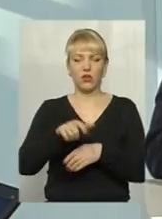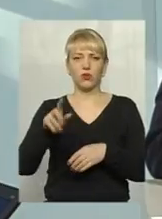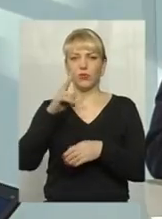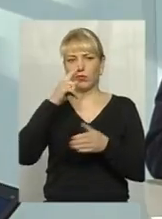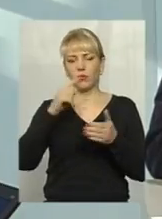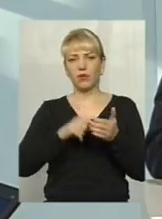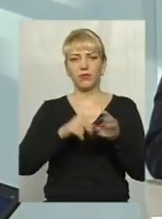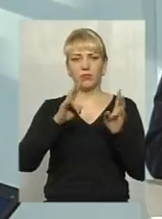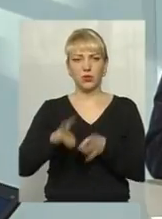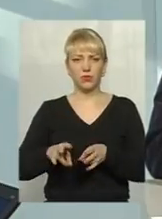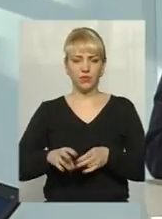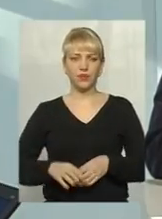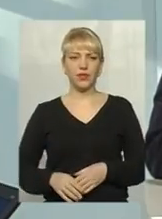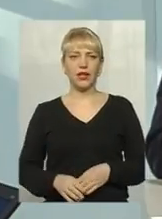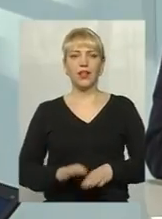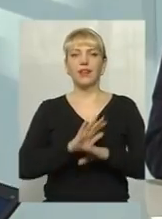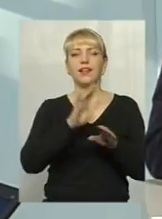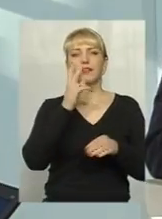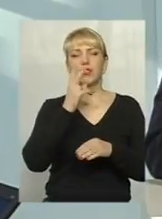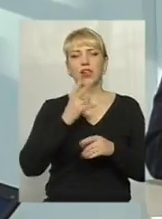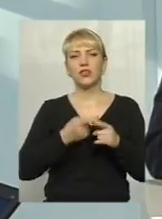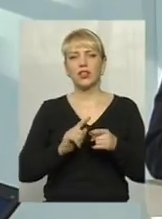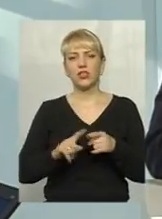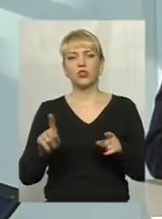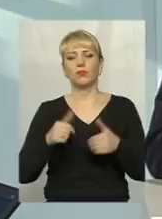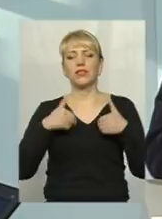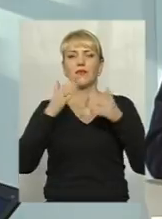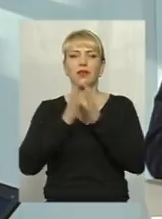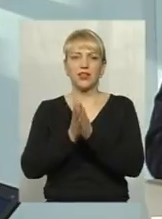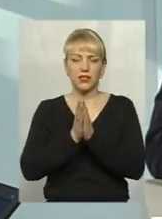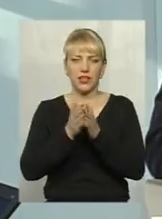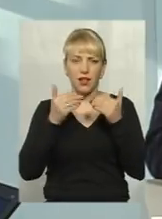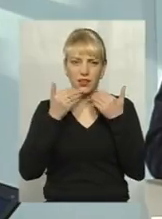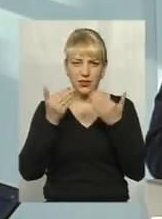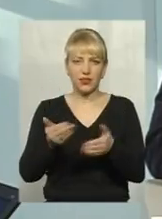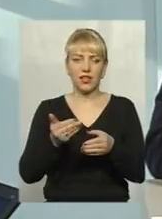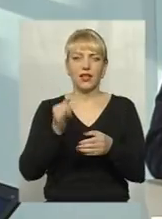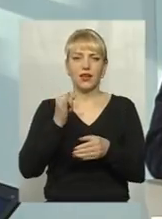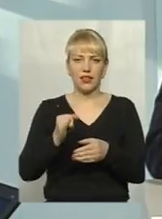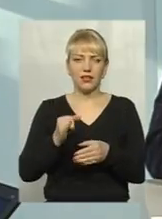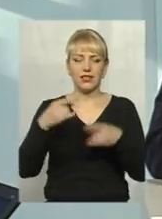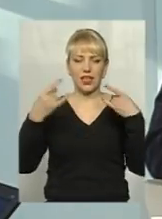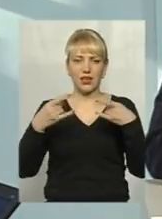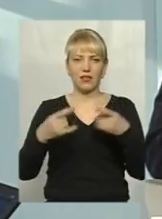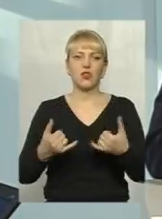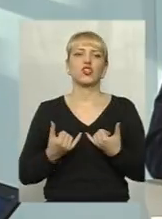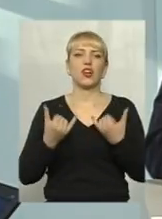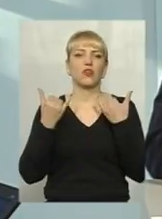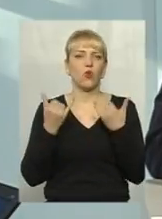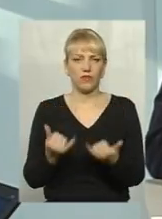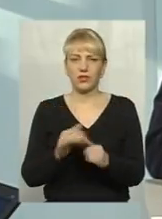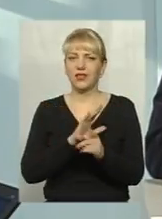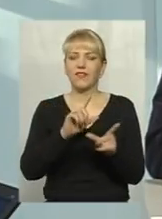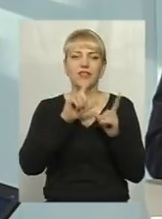потрапили в біду. Не зважаючи на те, що ми зверталися і також з екранів телевізорів про те, що, шановні, не